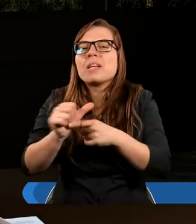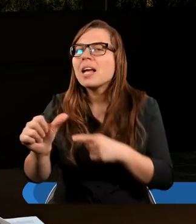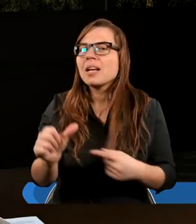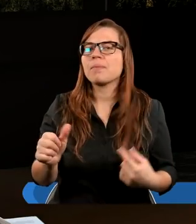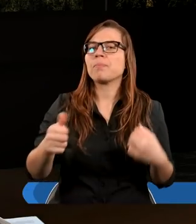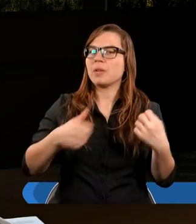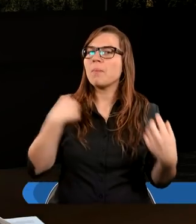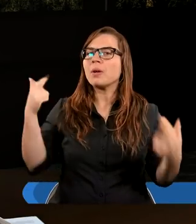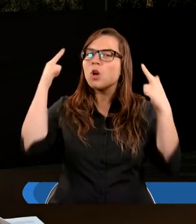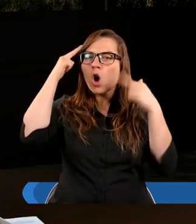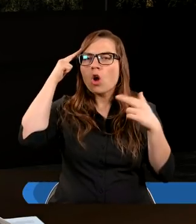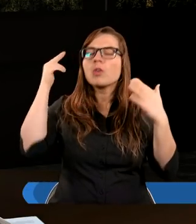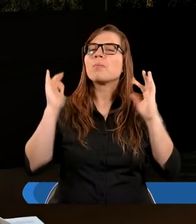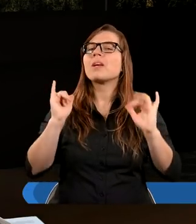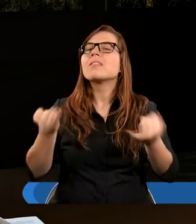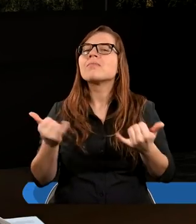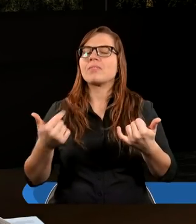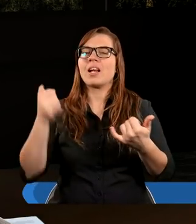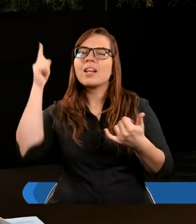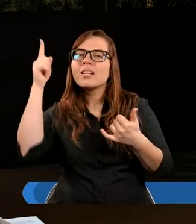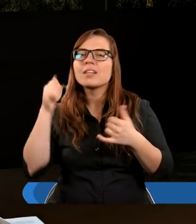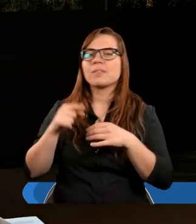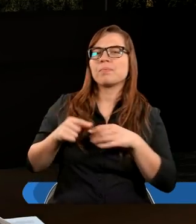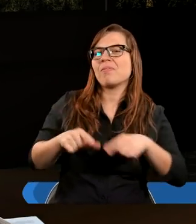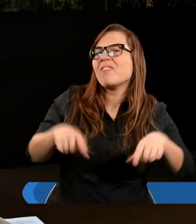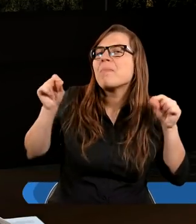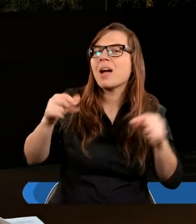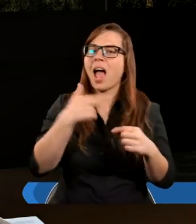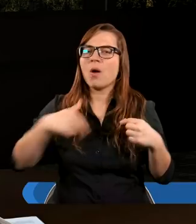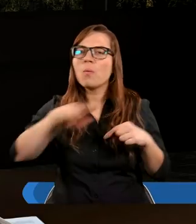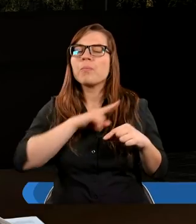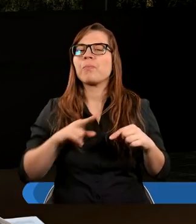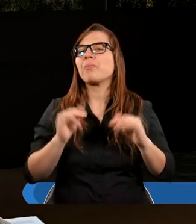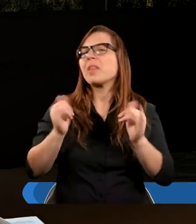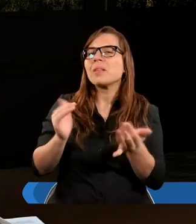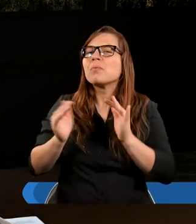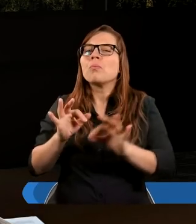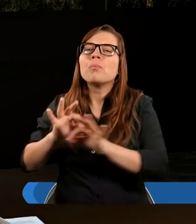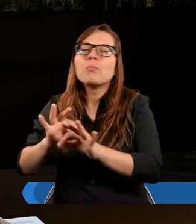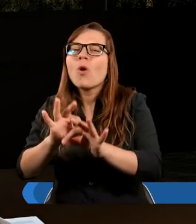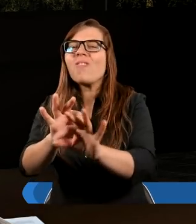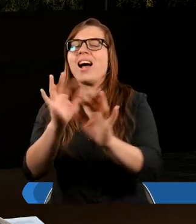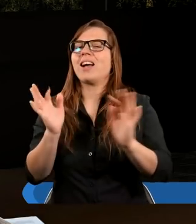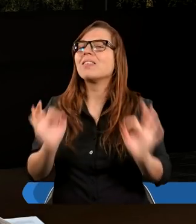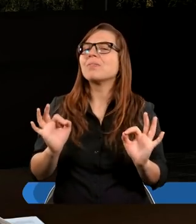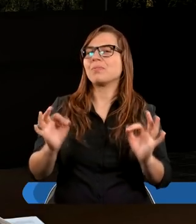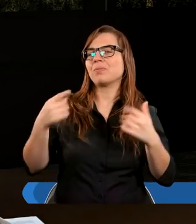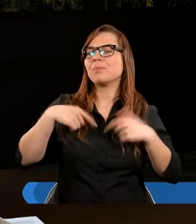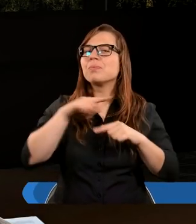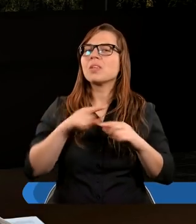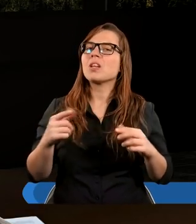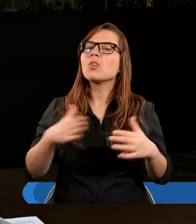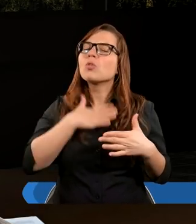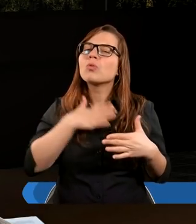Abyśmy rozumieli, Panie, w jaki sposób Ty nas właśnie wybrałeś, w jaki sposób Ty nas prowadzisz. I proszę,